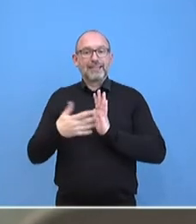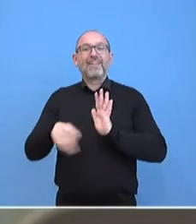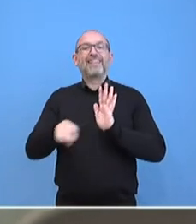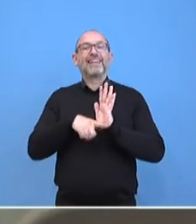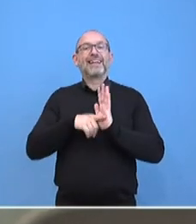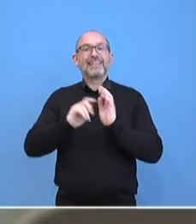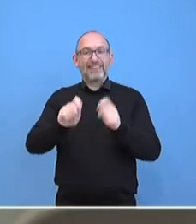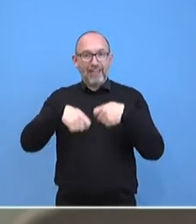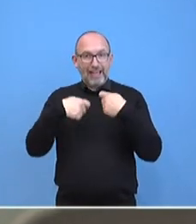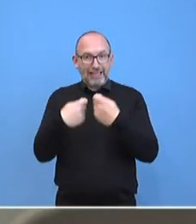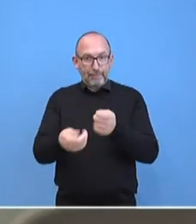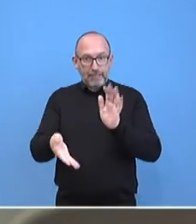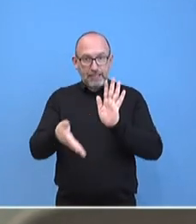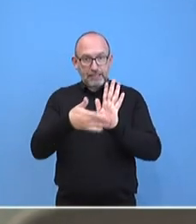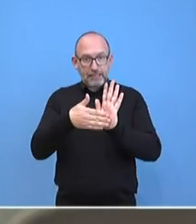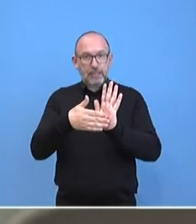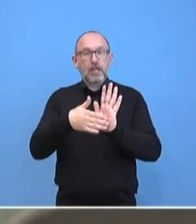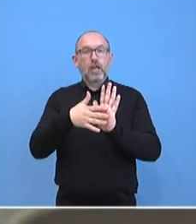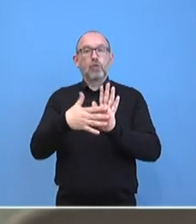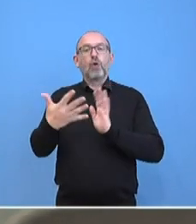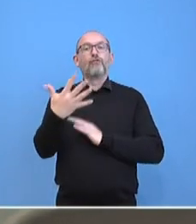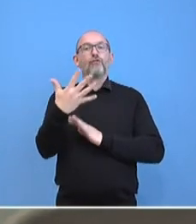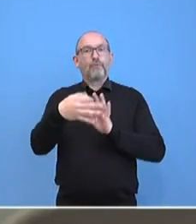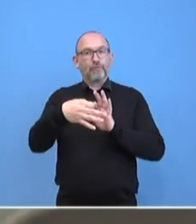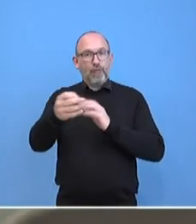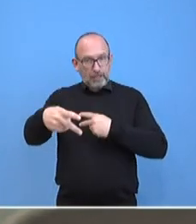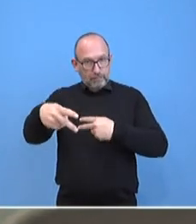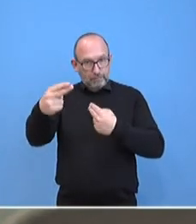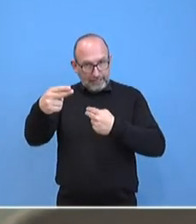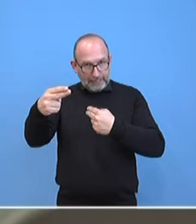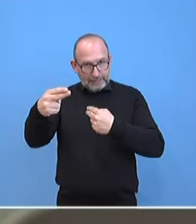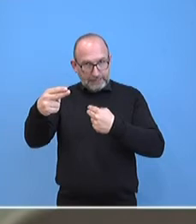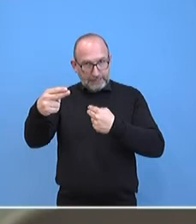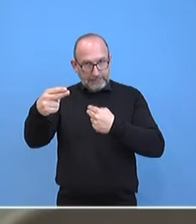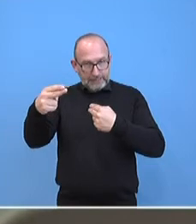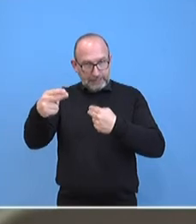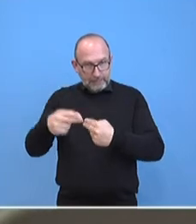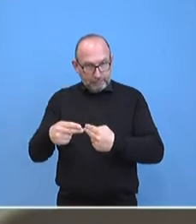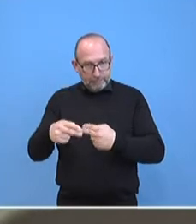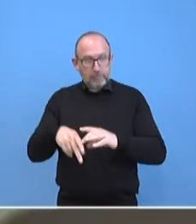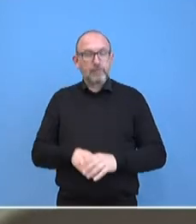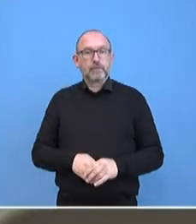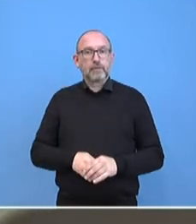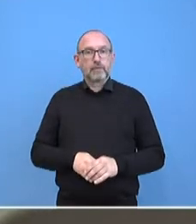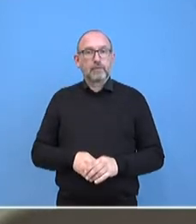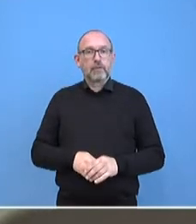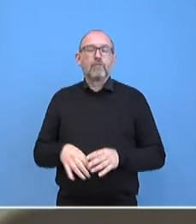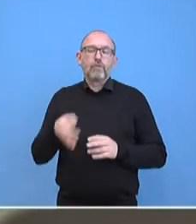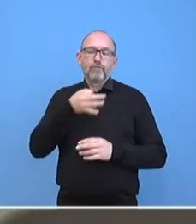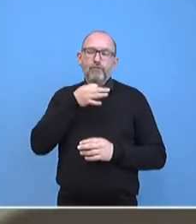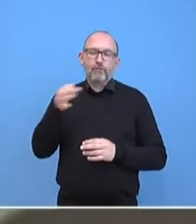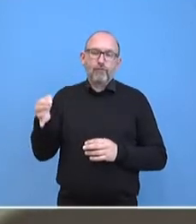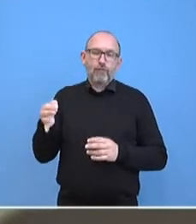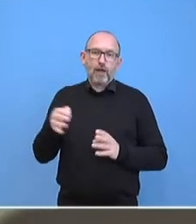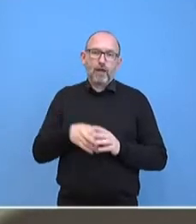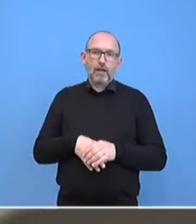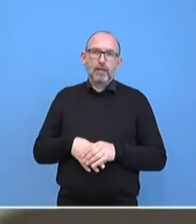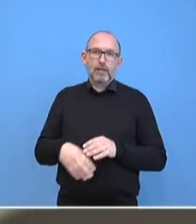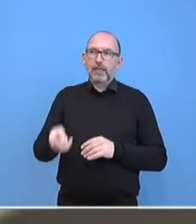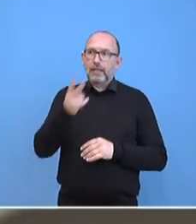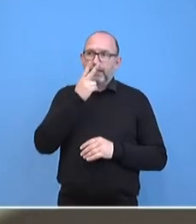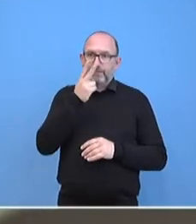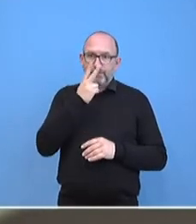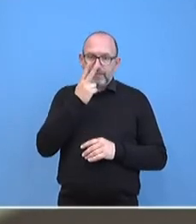Ergebnisses auf fünf Tage reduziert werden kann. Gilt das auch, und falls nein, warum